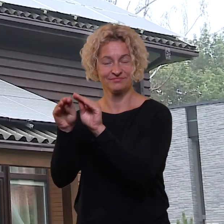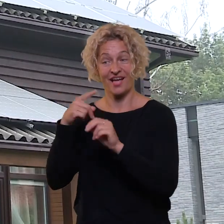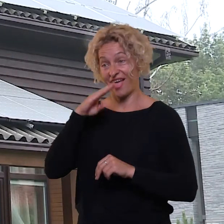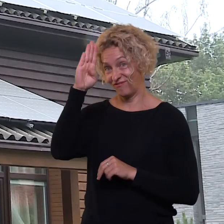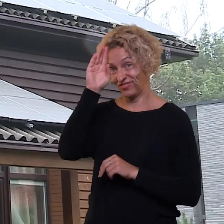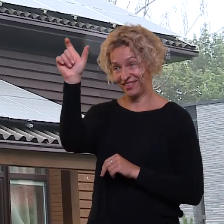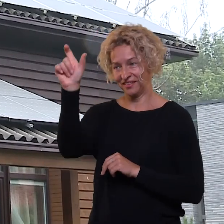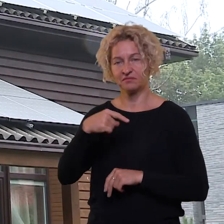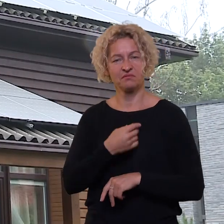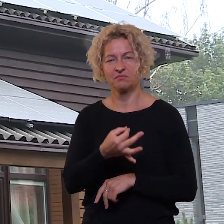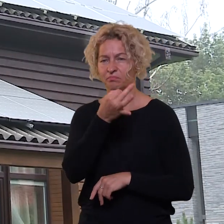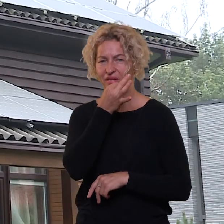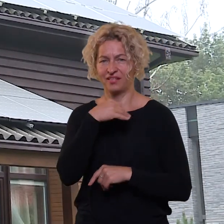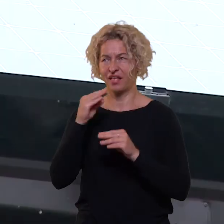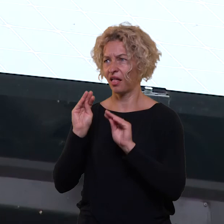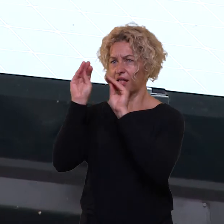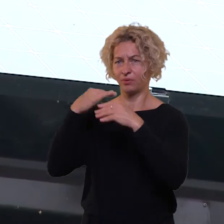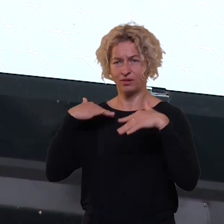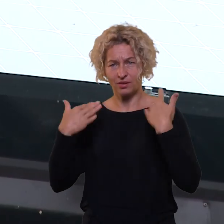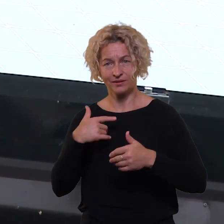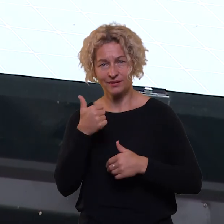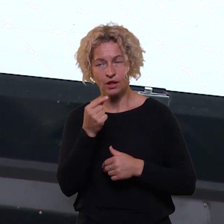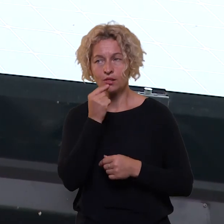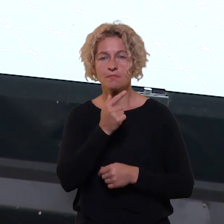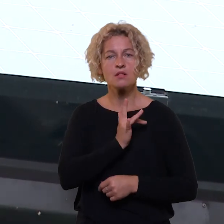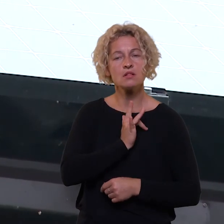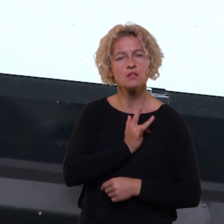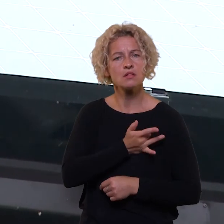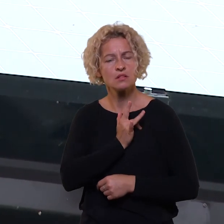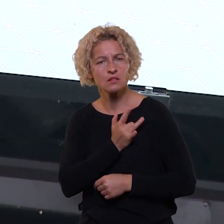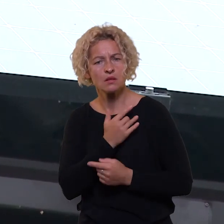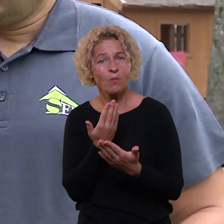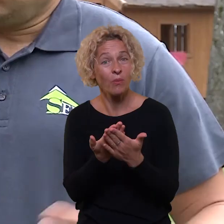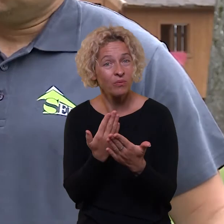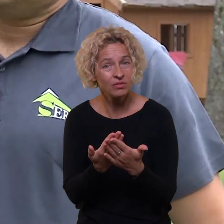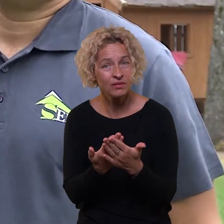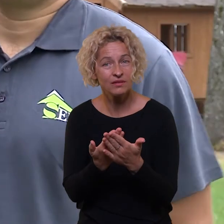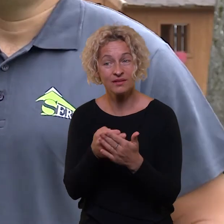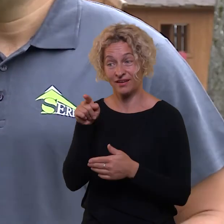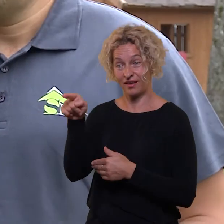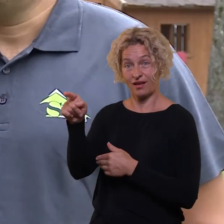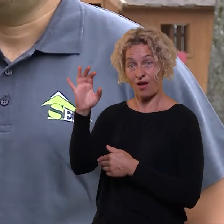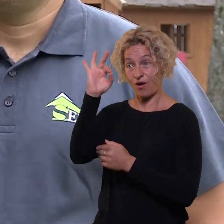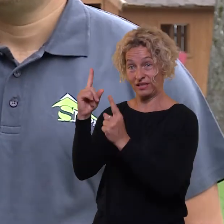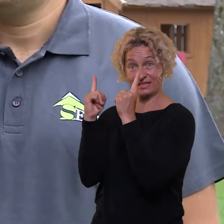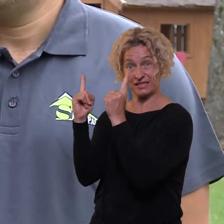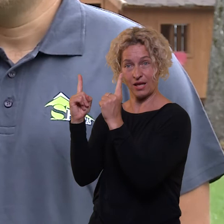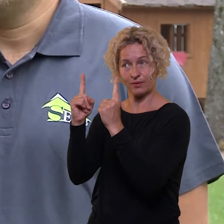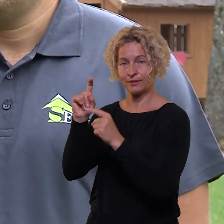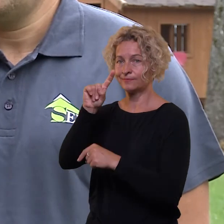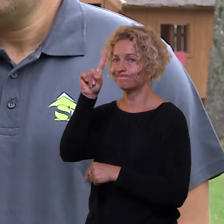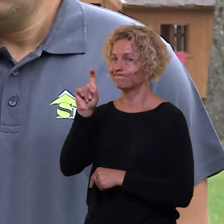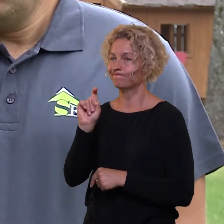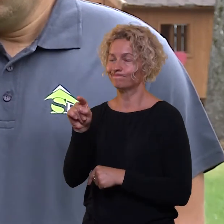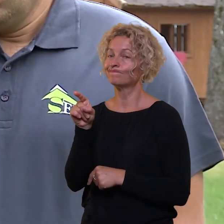patenkintas savo pasirinkimu įsirengti saulės elektrinį, tačiau nerima kelia kitas dalykas. Klausimas bus kaip su saugojimu, bus ne šia visi